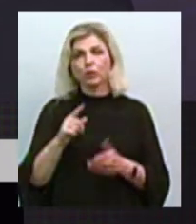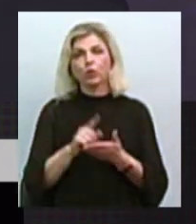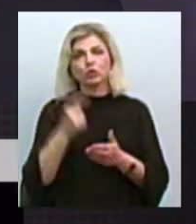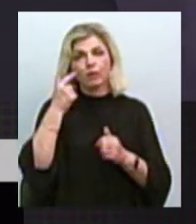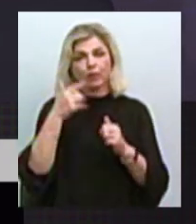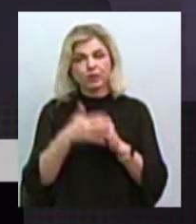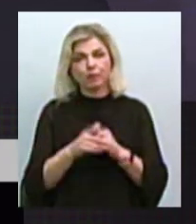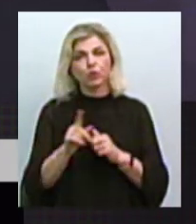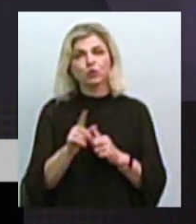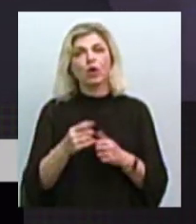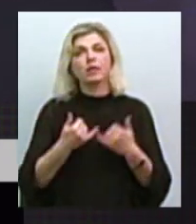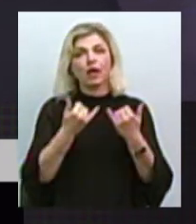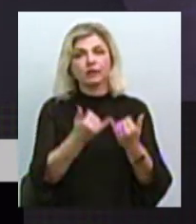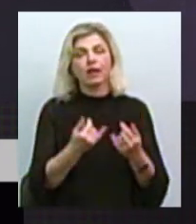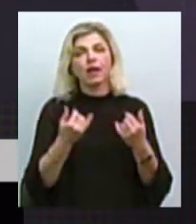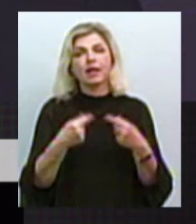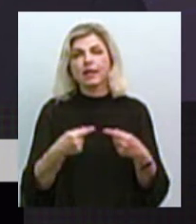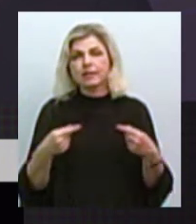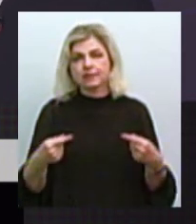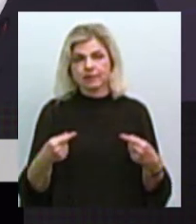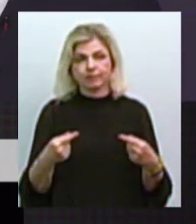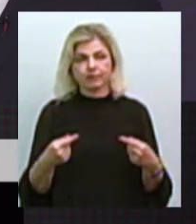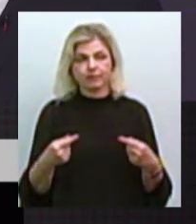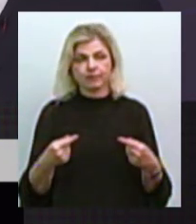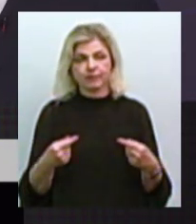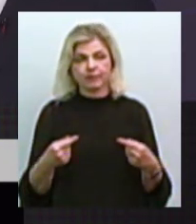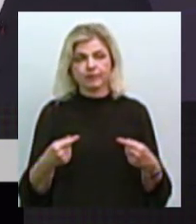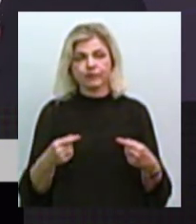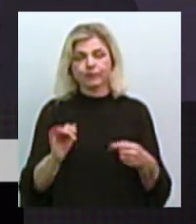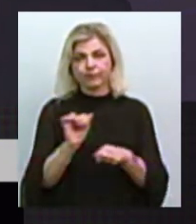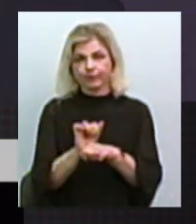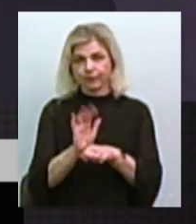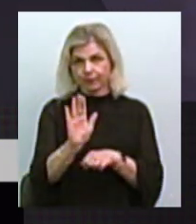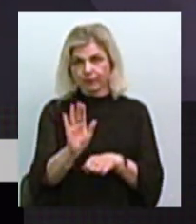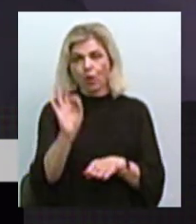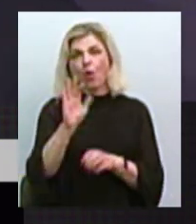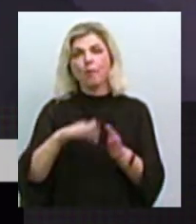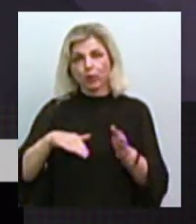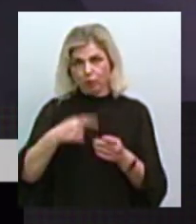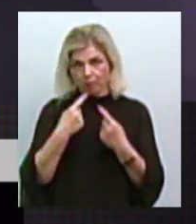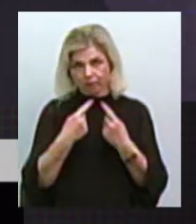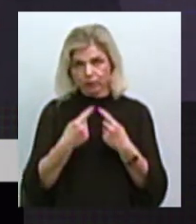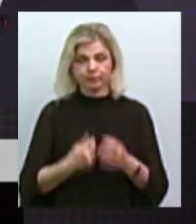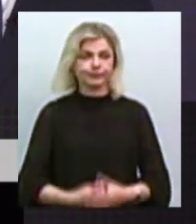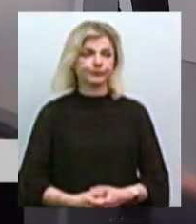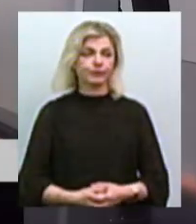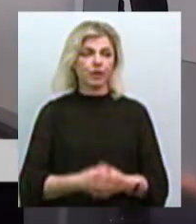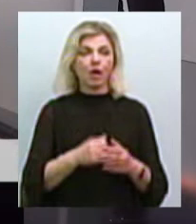працевлаштування, ми надаємо і різні сьогодні... Так, про це ми ще поговоримо, не треба зробити наперед. Подарки, колеги, є запитання?